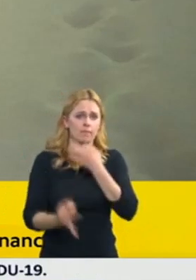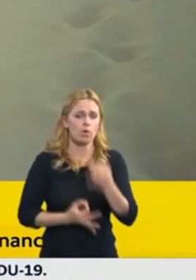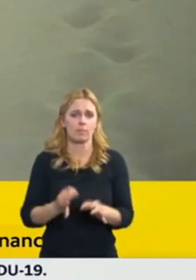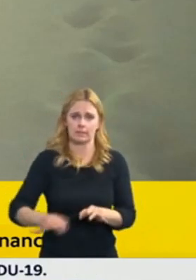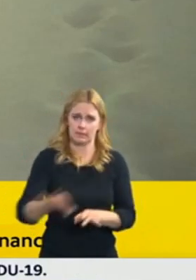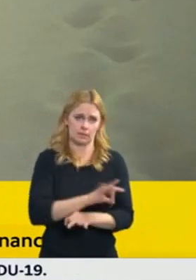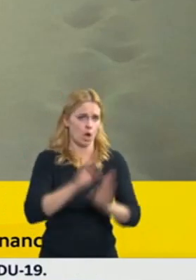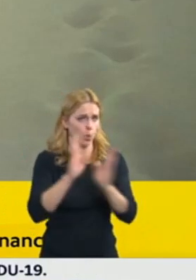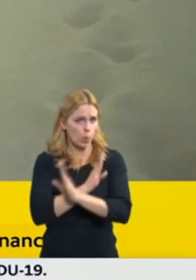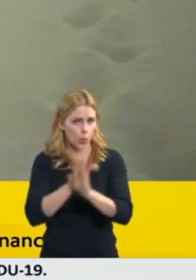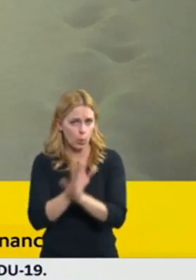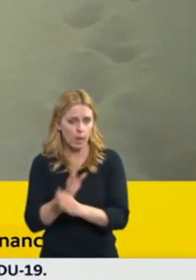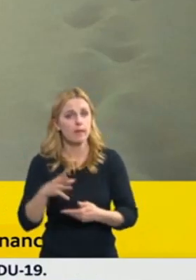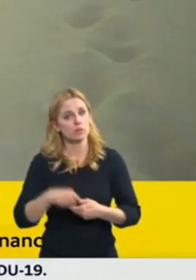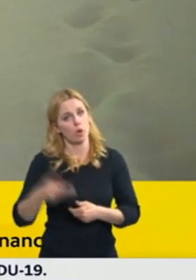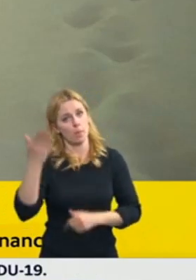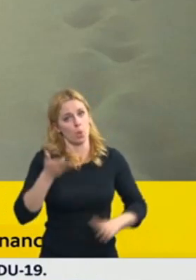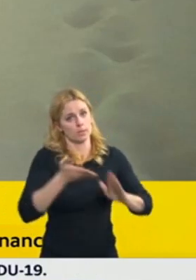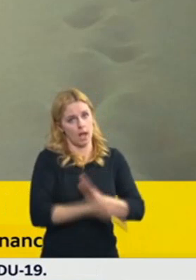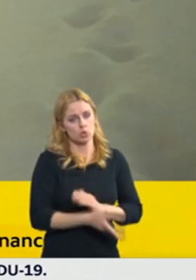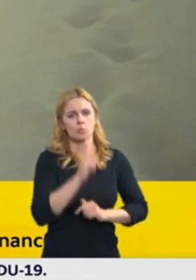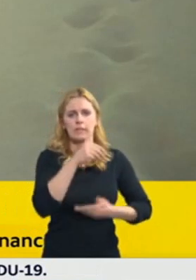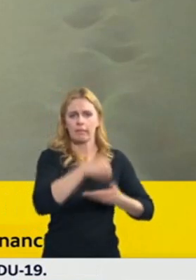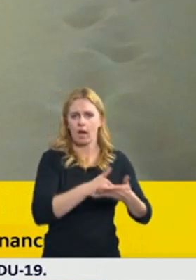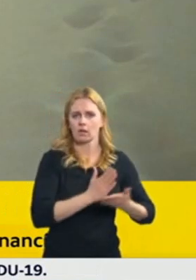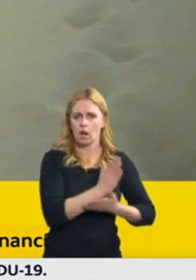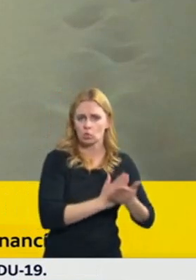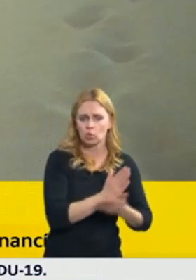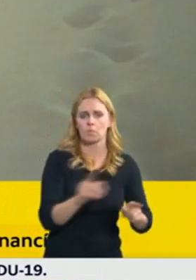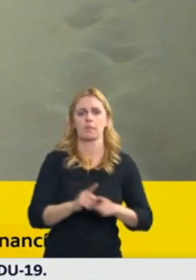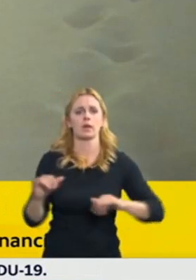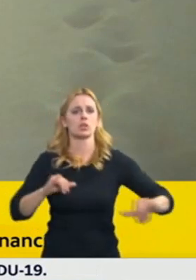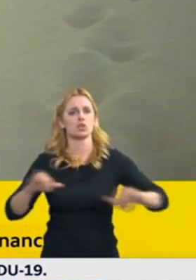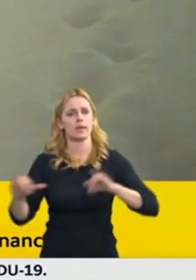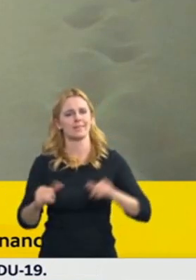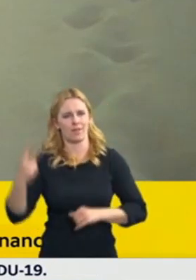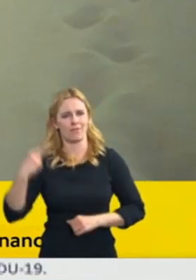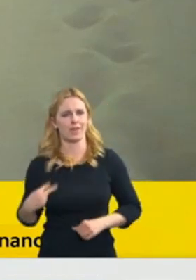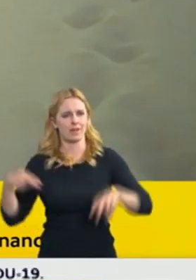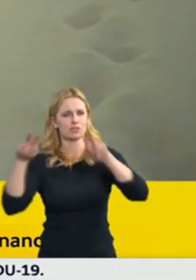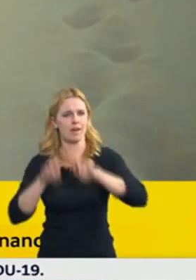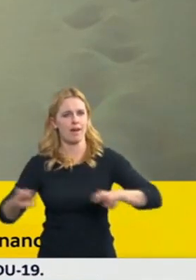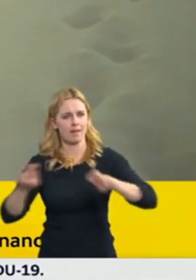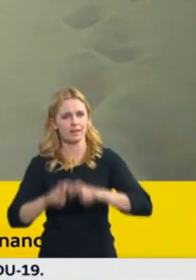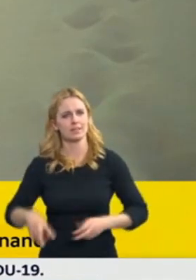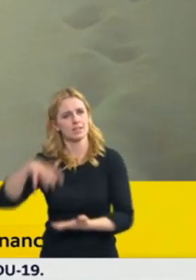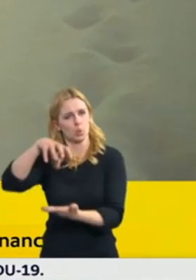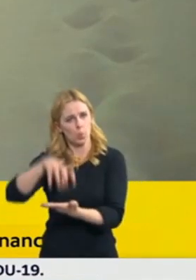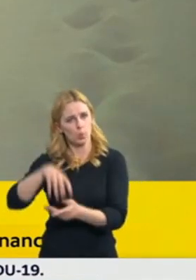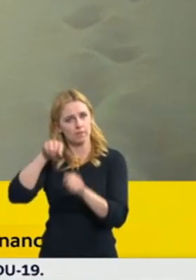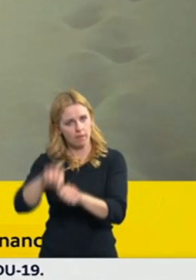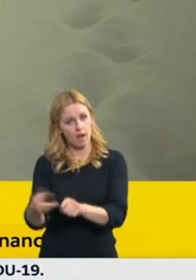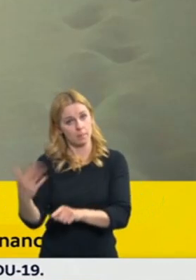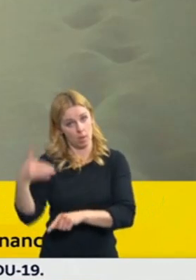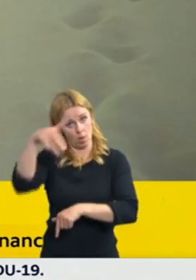nejen zástupci služeb, byl tam i ředitel finančně analytického útvaru. Tak, jak jsem to vnímala